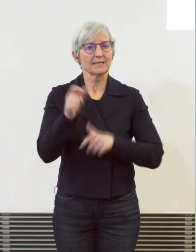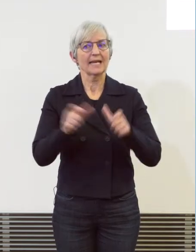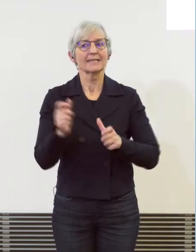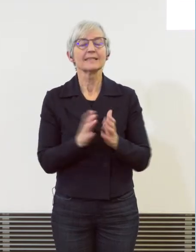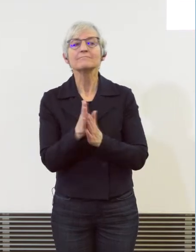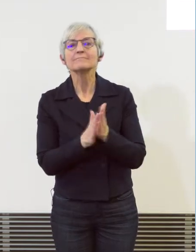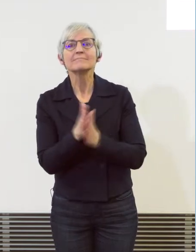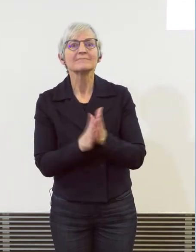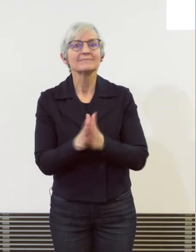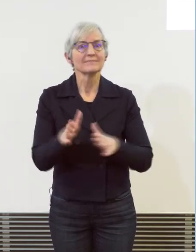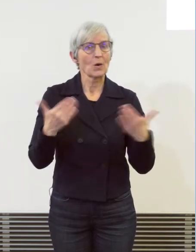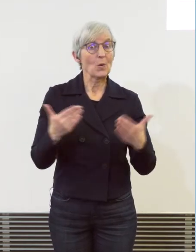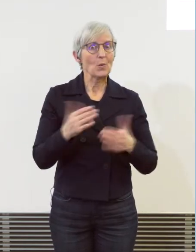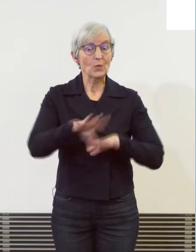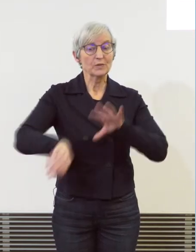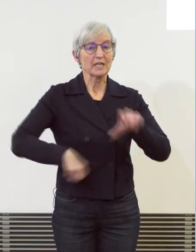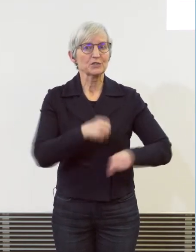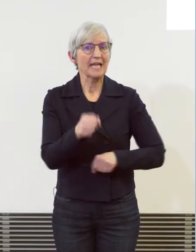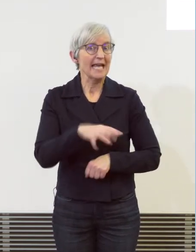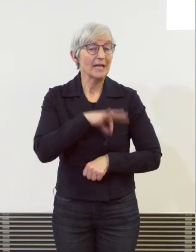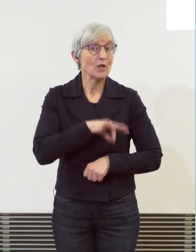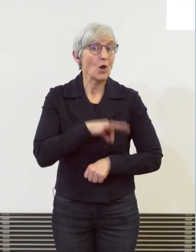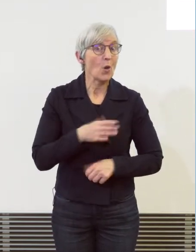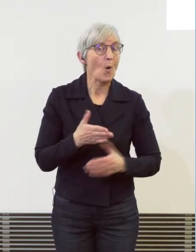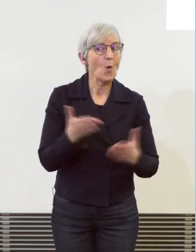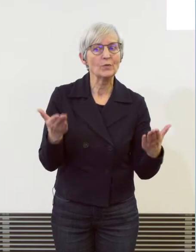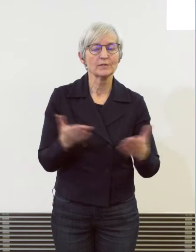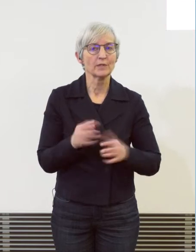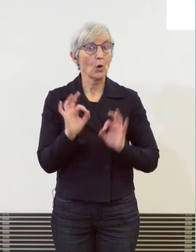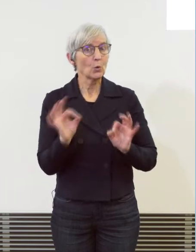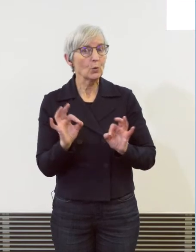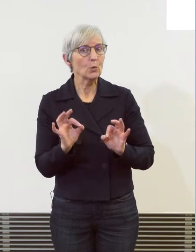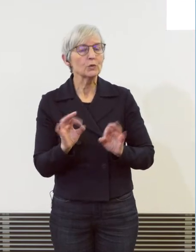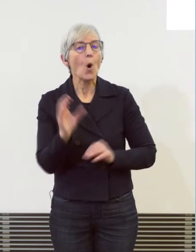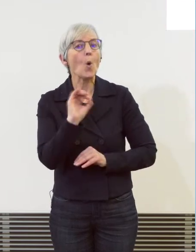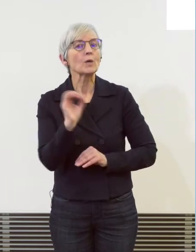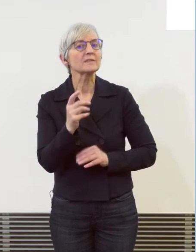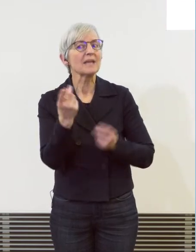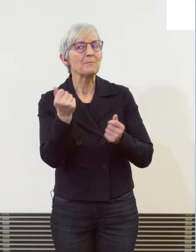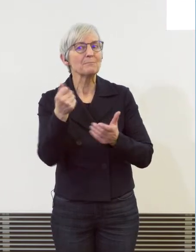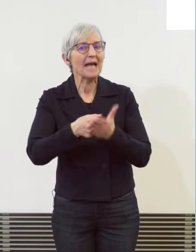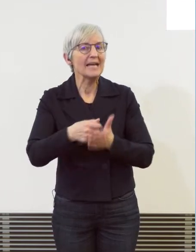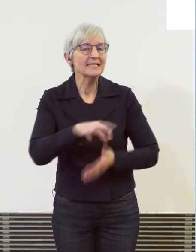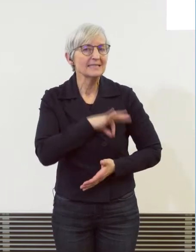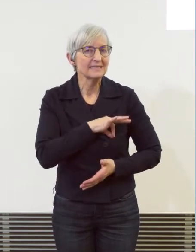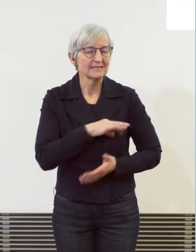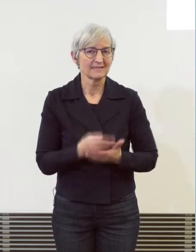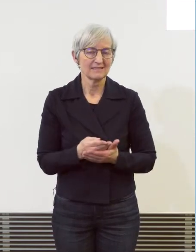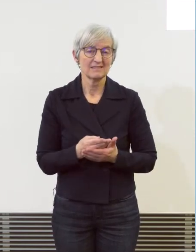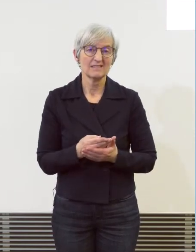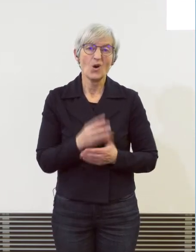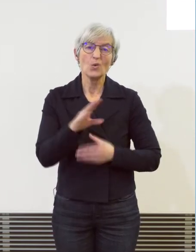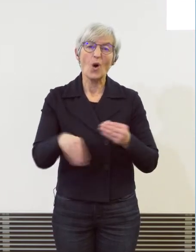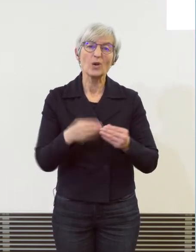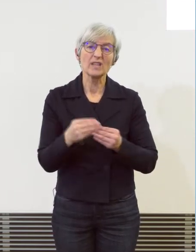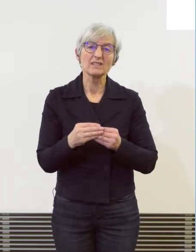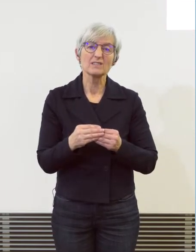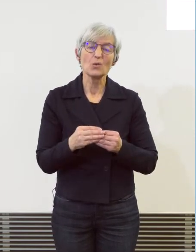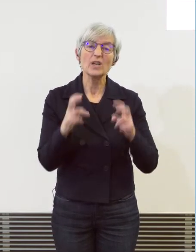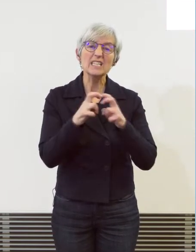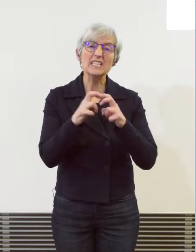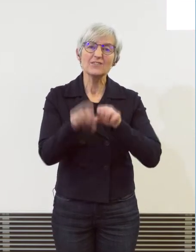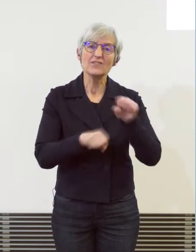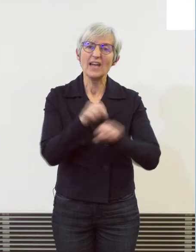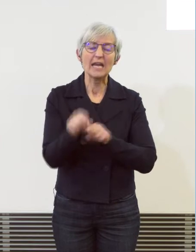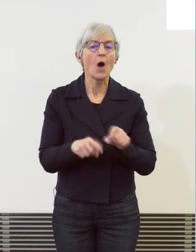Anreiz für die Tätenschaft. Dazu kommt, dass E-Bikes meistens nur schwache Diebstahlsicherungen aufweisen,